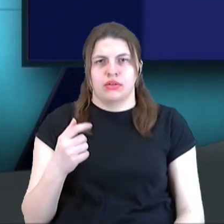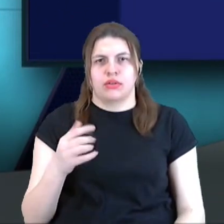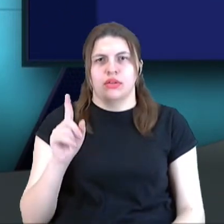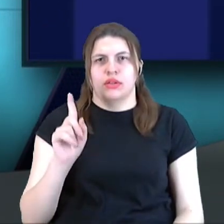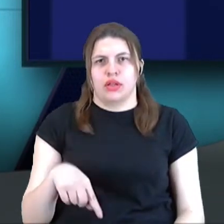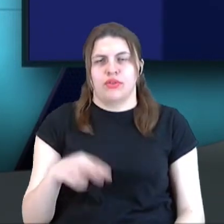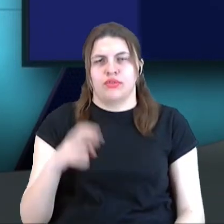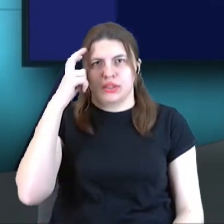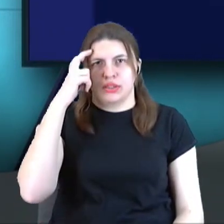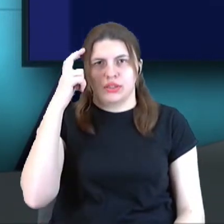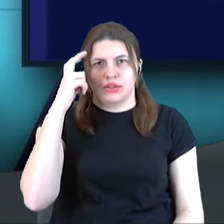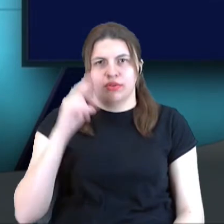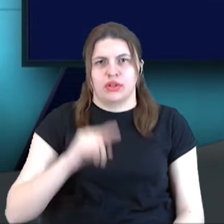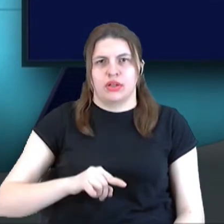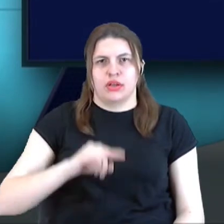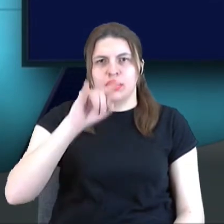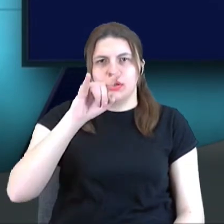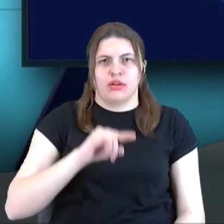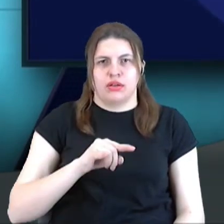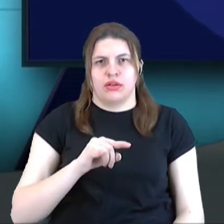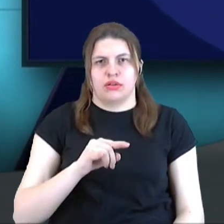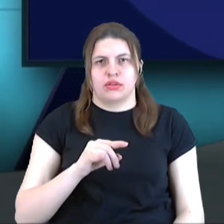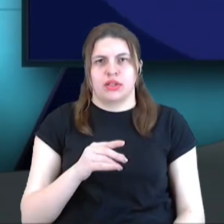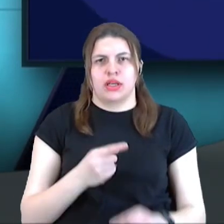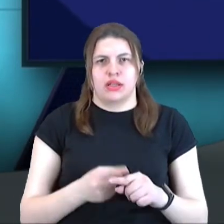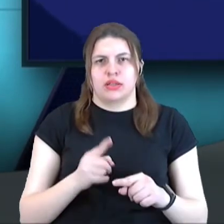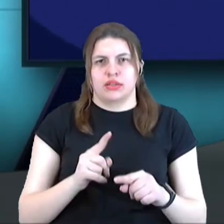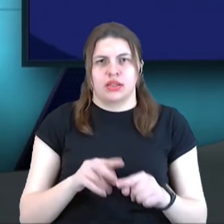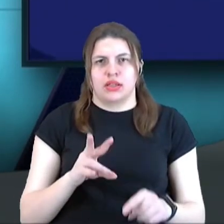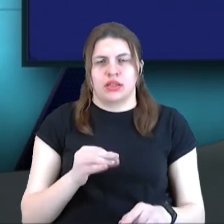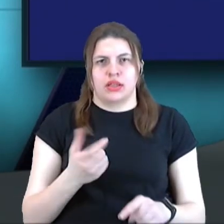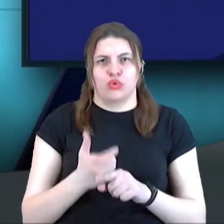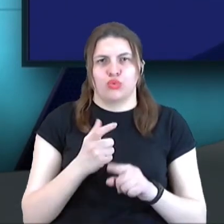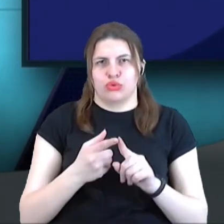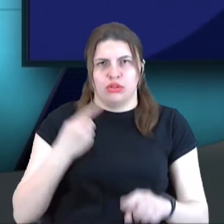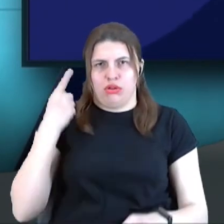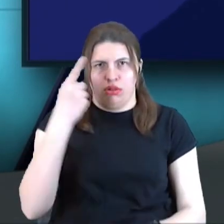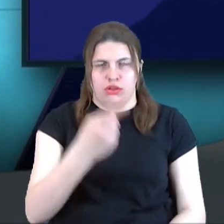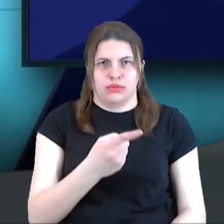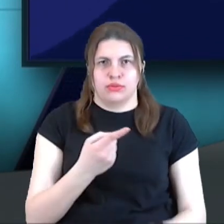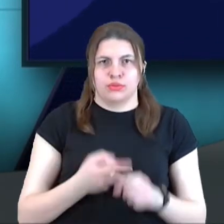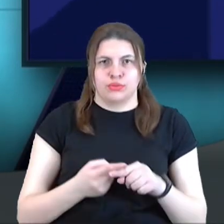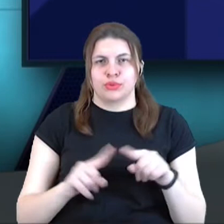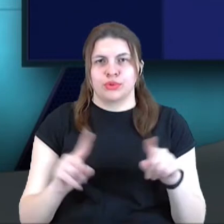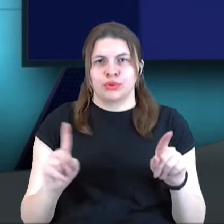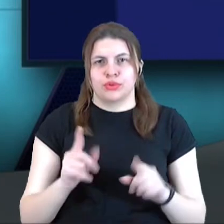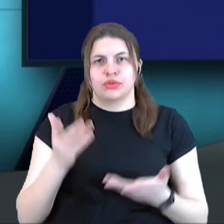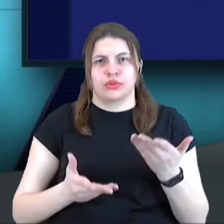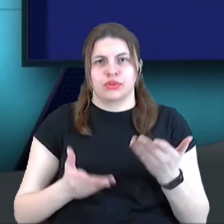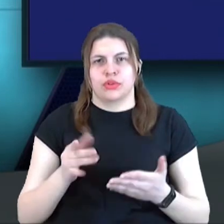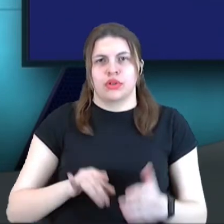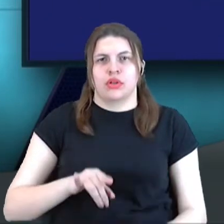Київ для авіації це не дуже величка відстань, Тому що, якщо аеропорт